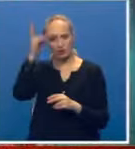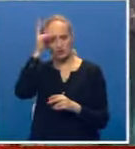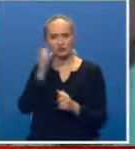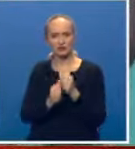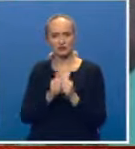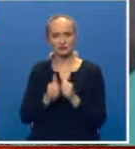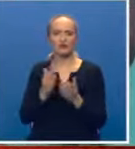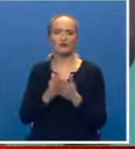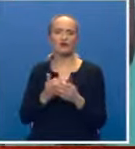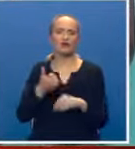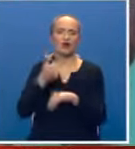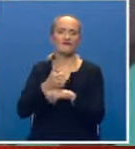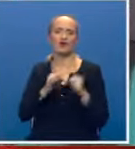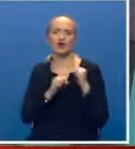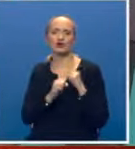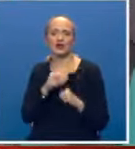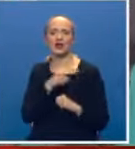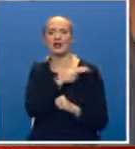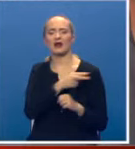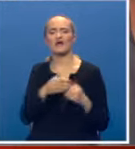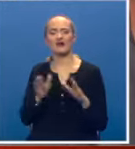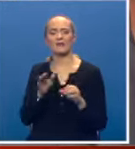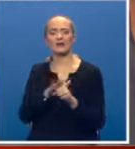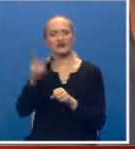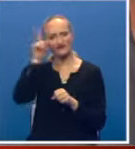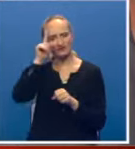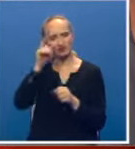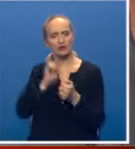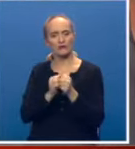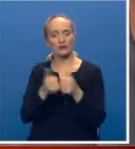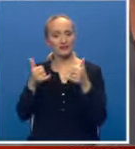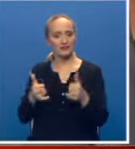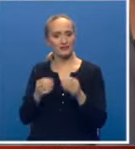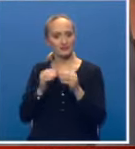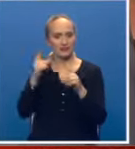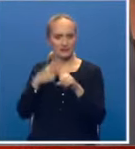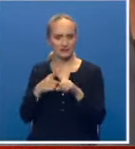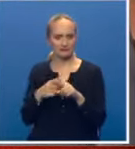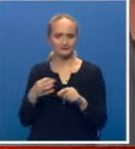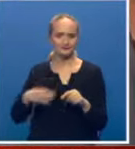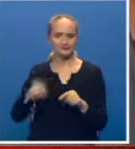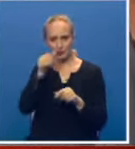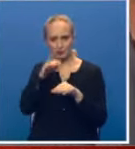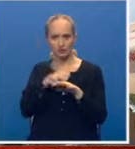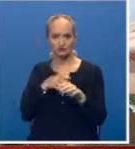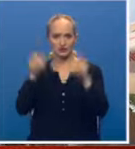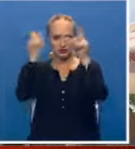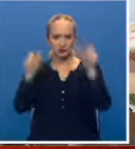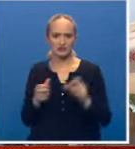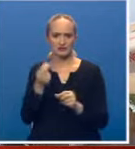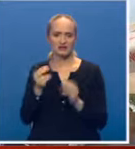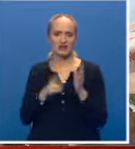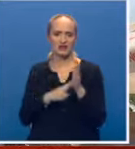zločinima, bio dominantni nosilac i generator antifašističke borbe na prostoru današnje BiH. Predsjednik Narodne skupštine Republike